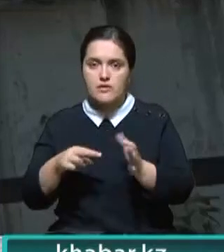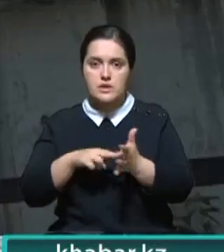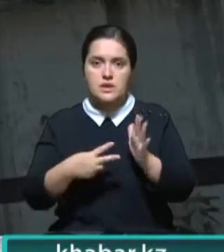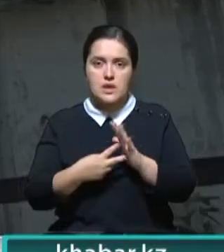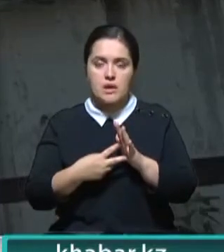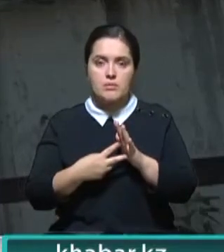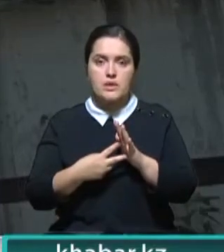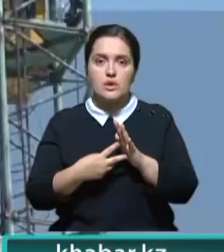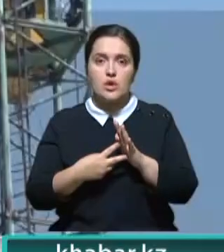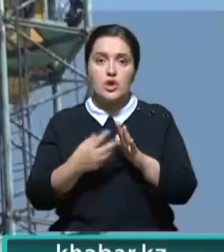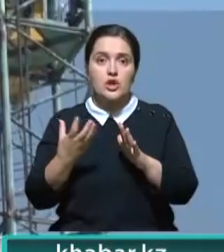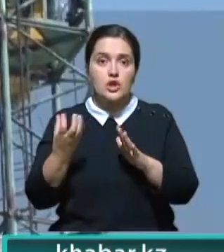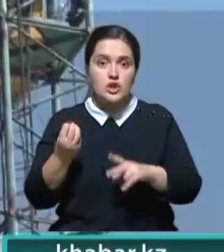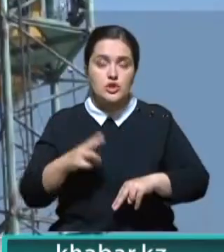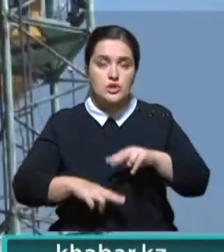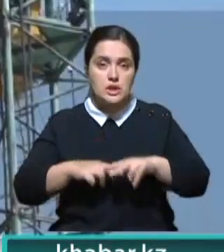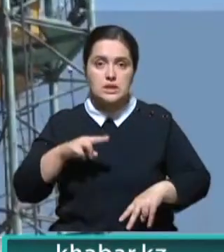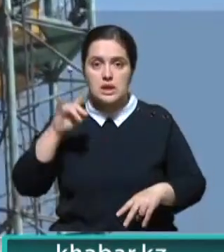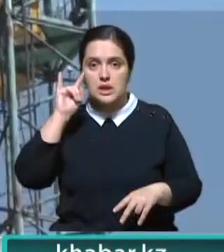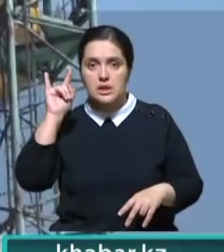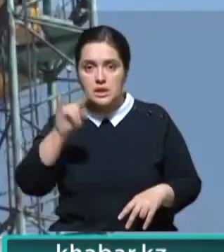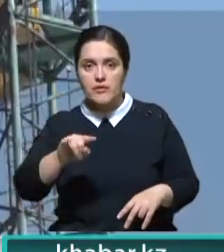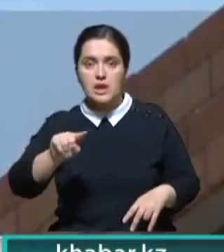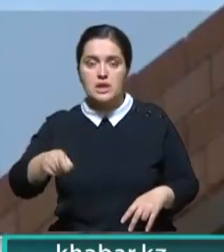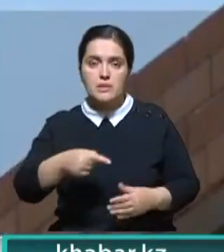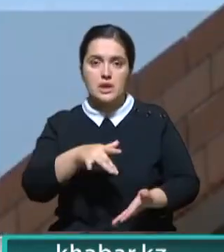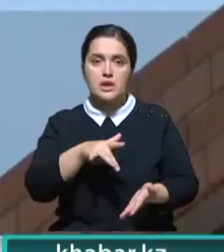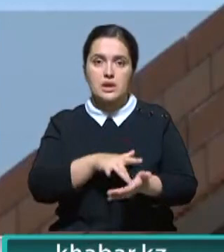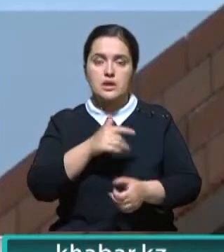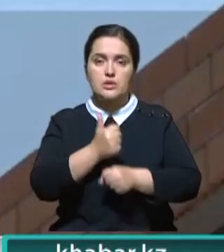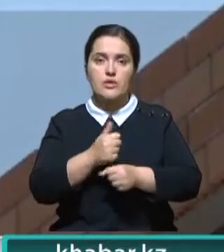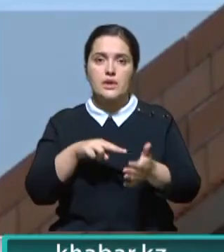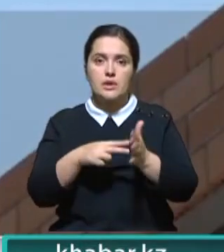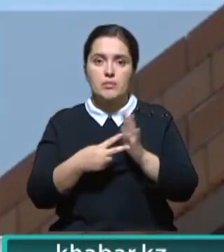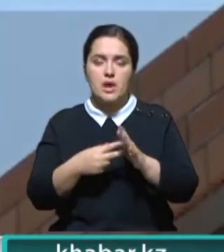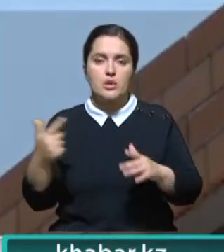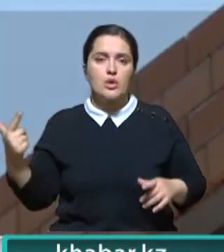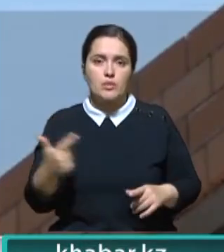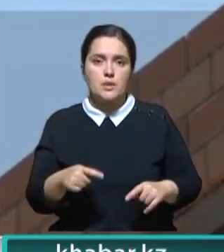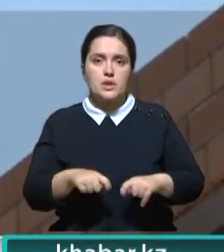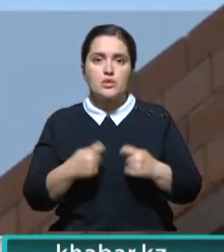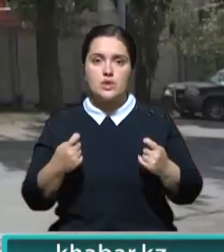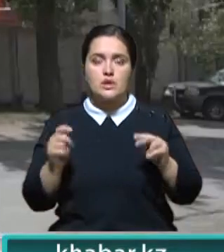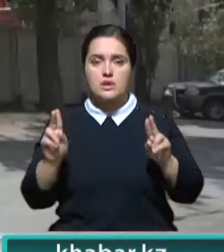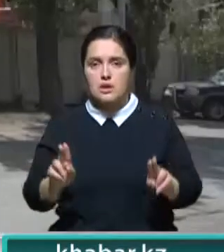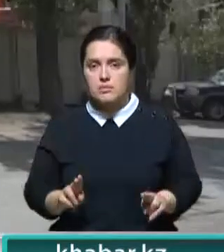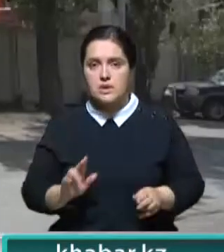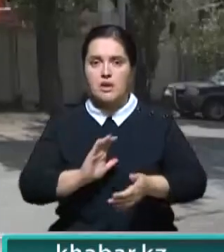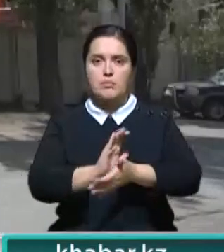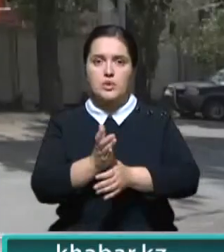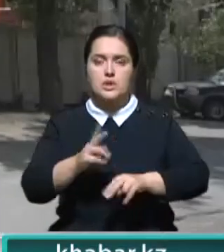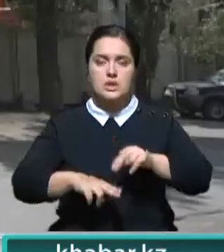планов детальной планировки. А еще строители игнорировали требования городского генплана. Грубо нарушались